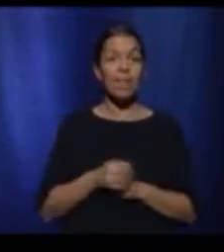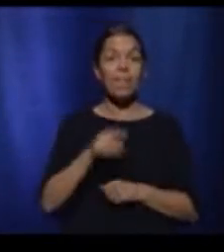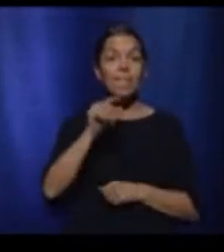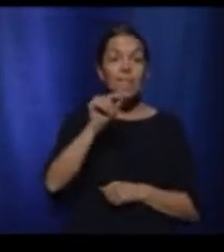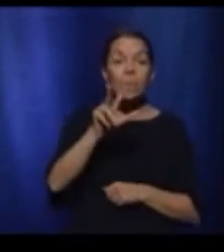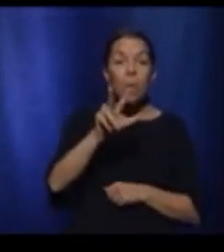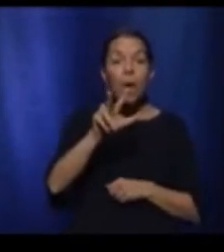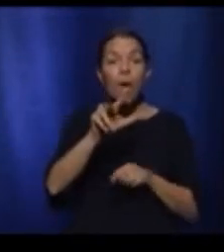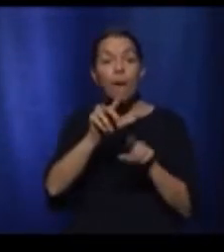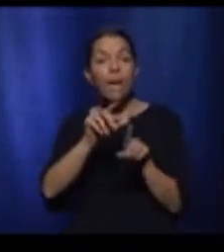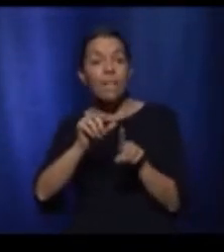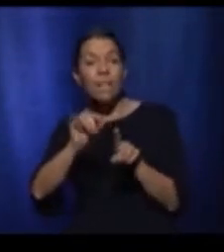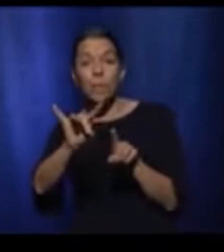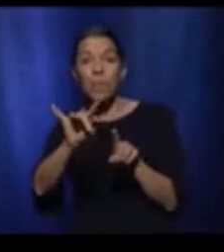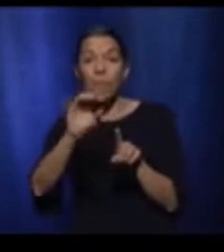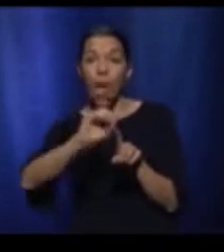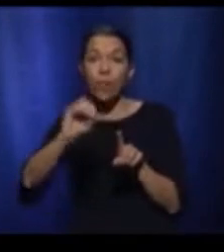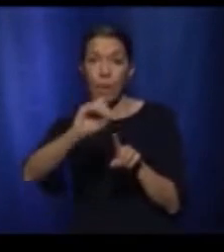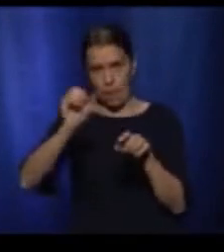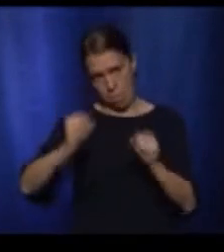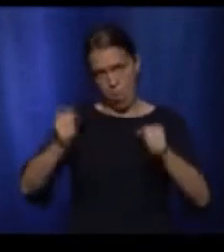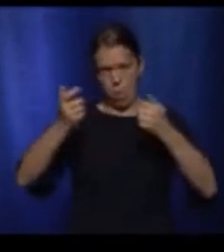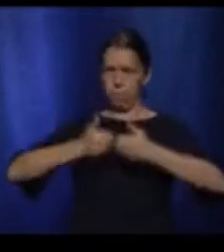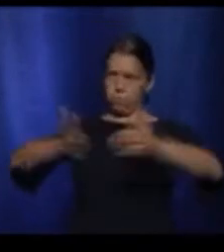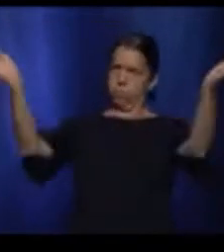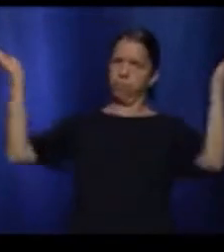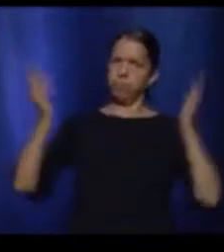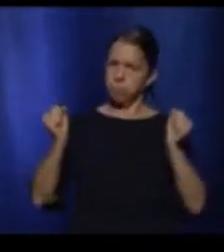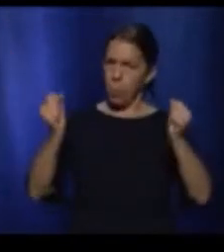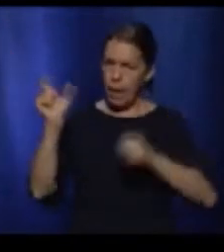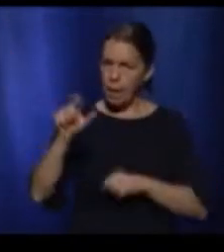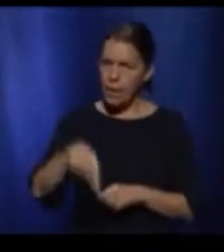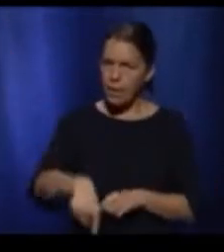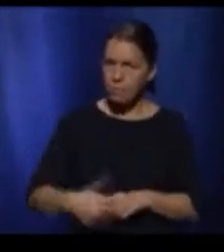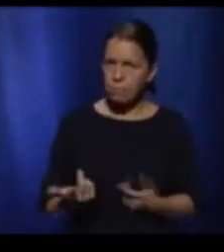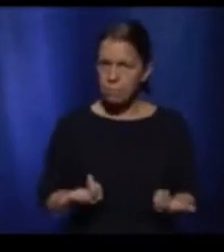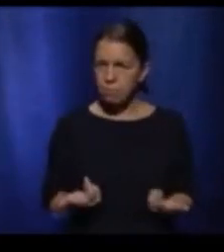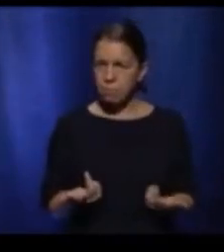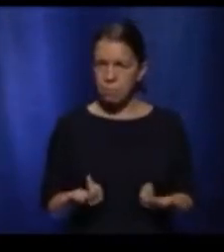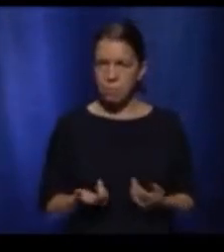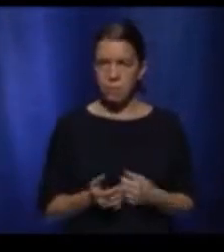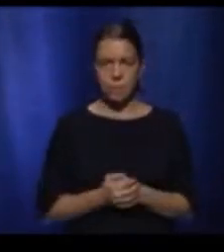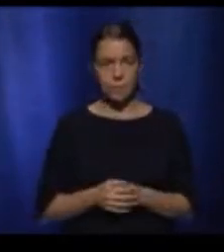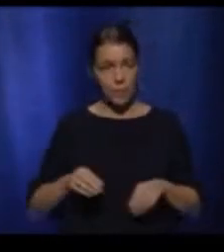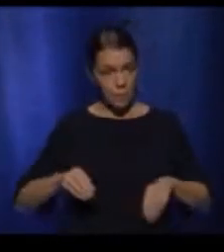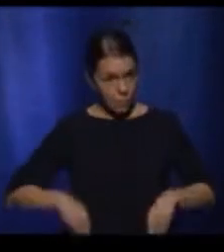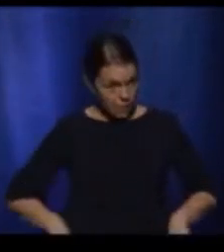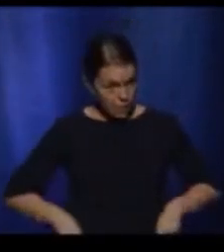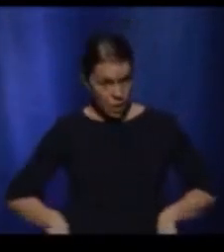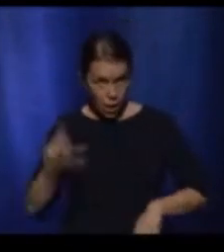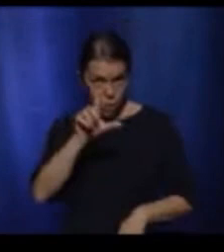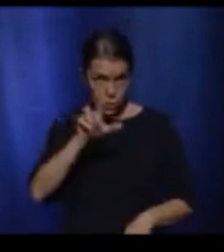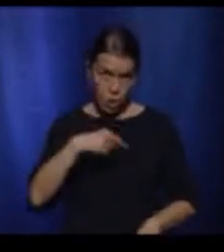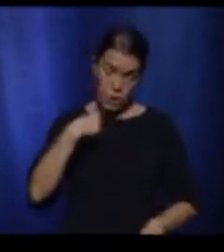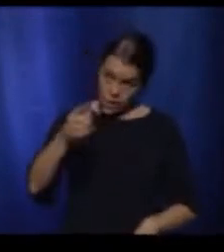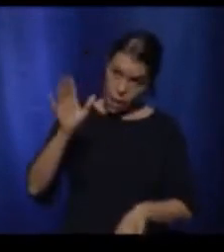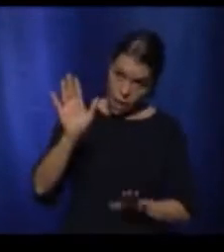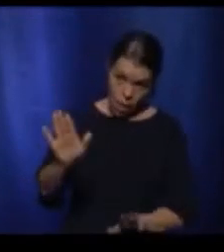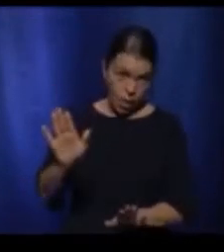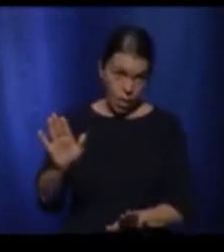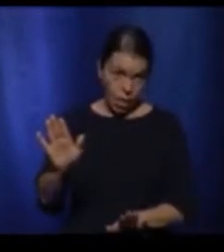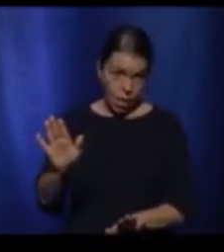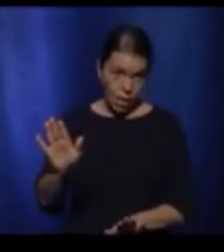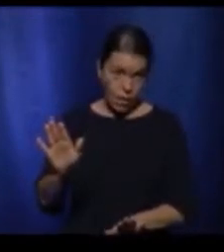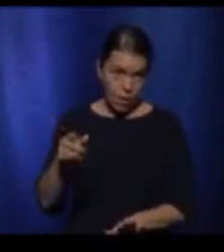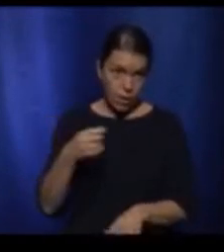octobre prochain? Bon, d'abord, je ne vous cacherai pas que j'ai de la misère avec vous, M. Radio X, et 28